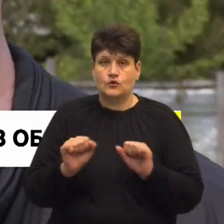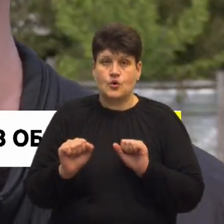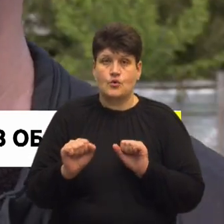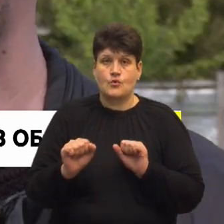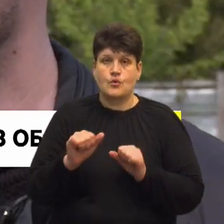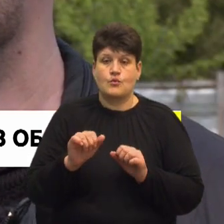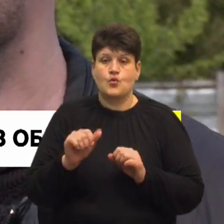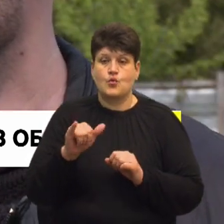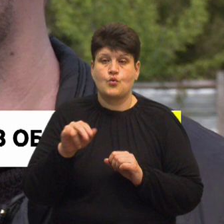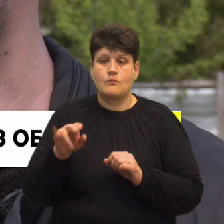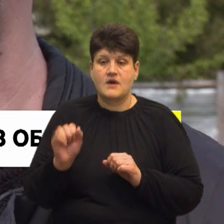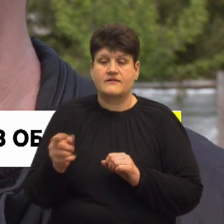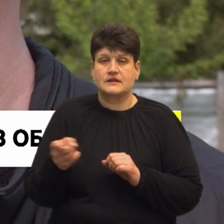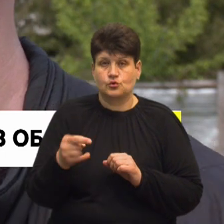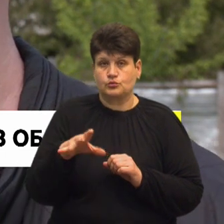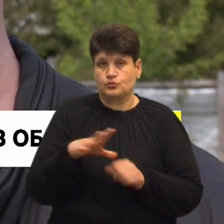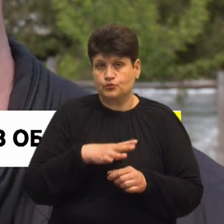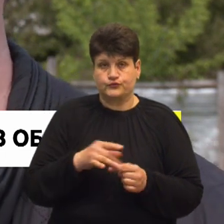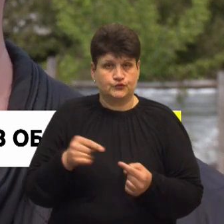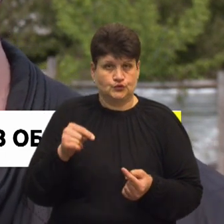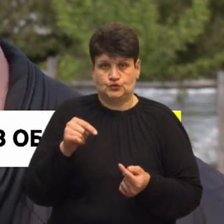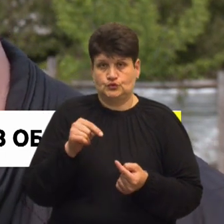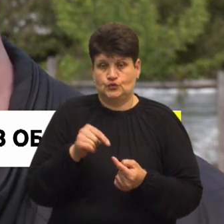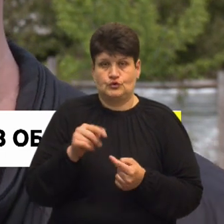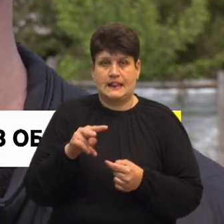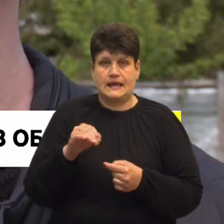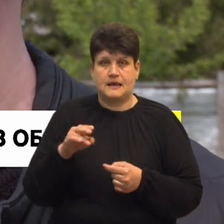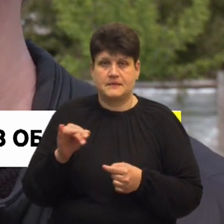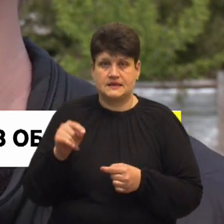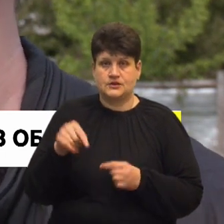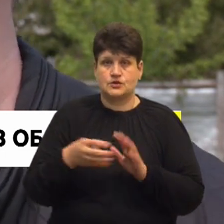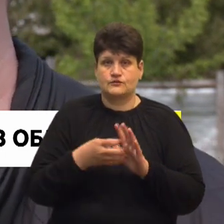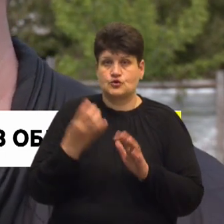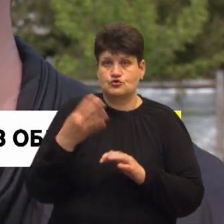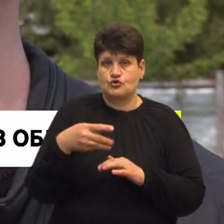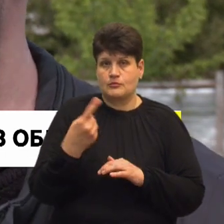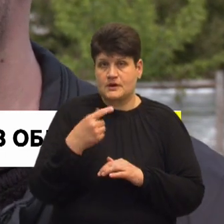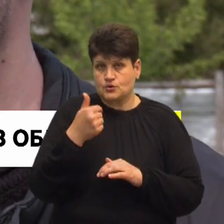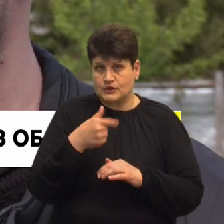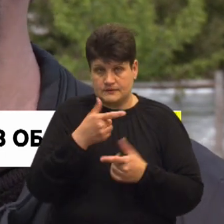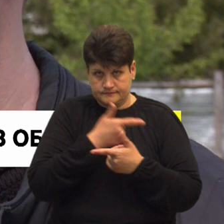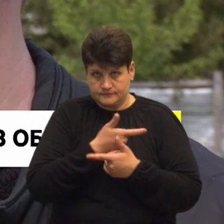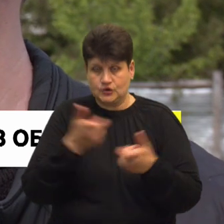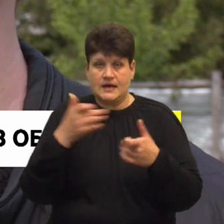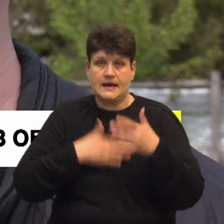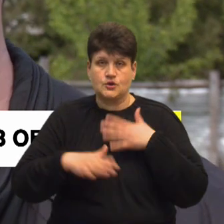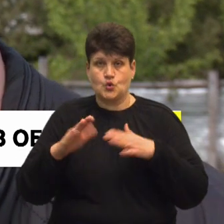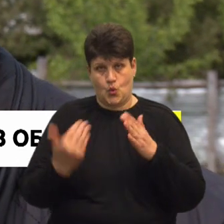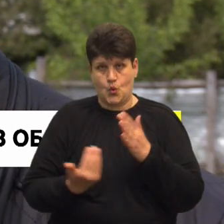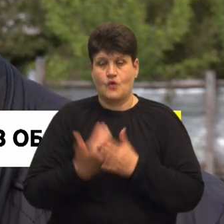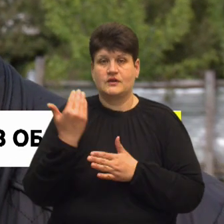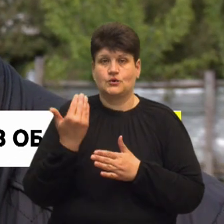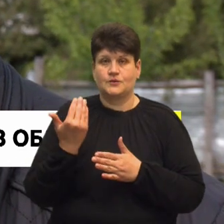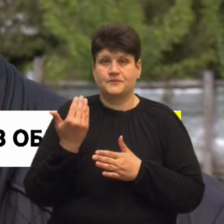УПА. В місті Тернополі він був точно в липні 1941 року, де повідомили тернополянам радісну новину. Це найбільш